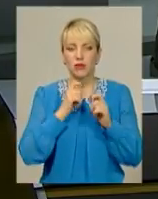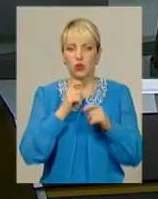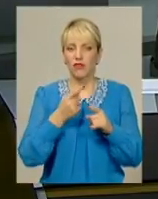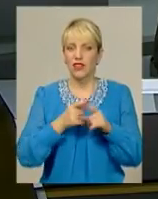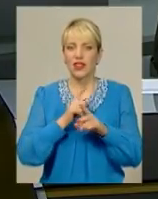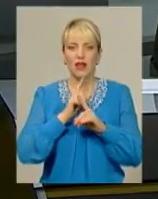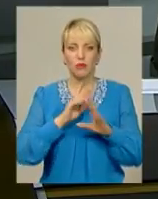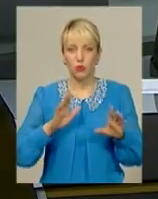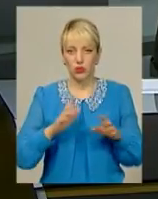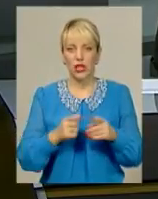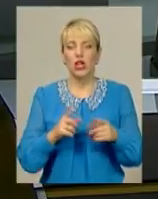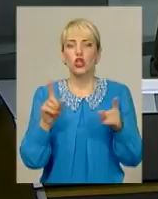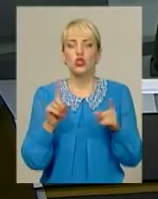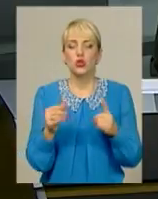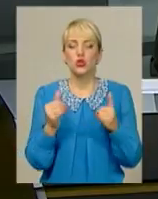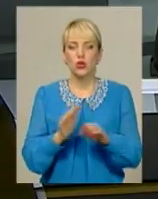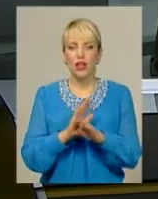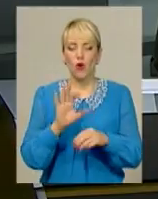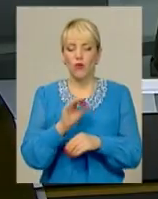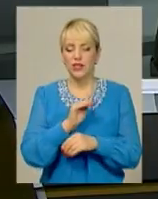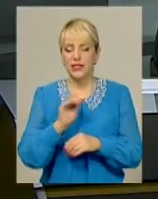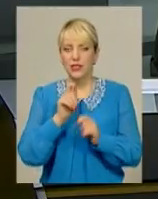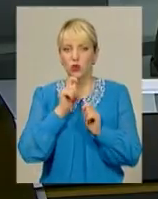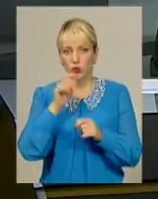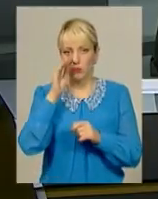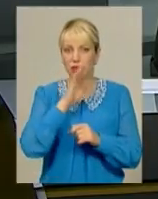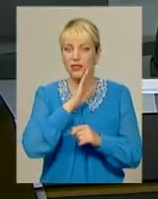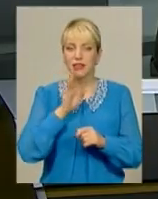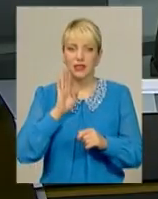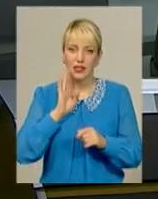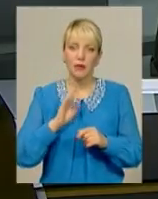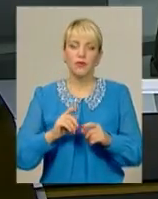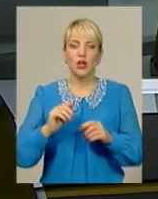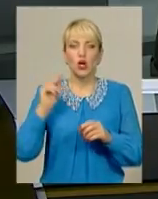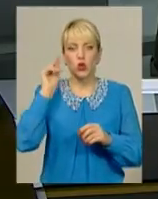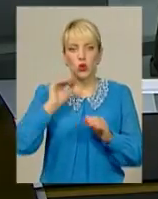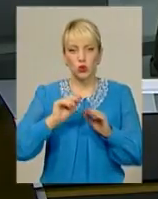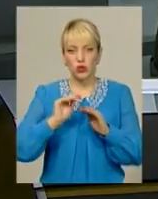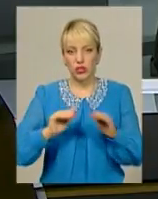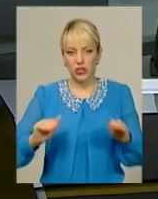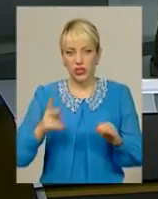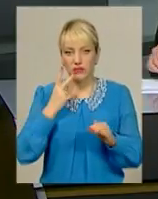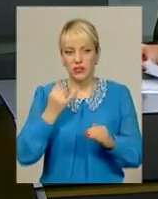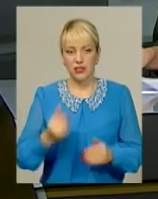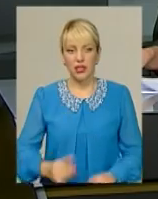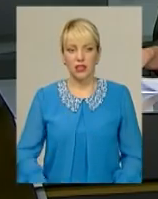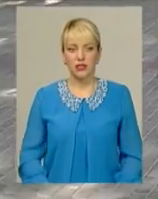відбувається. Отож, що сьогодні неофіційно дарують батьки школярів та дошкільняток освітянам – просто зараз.